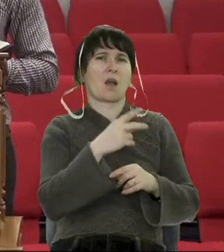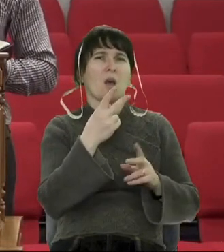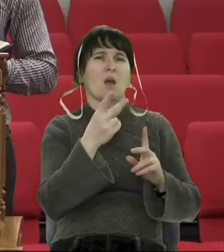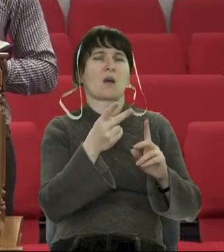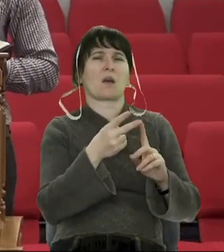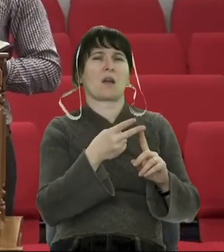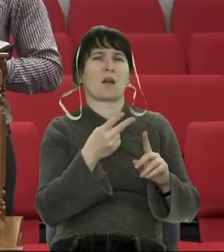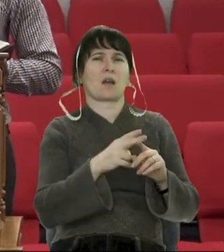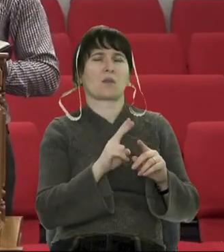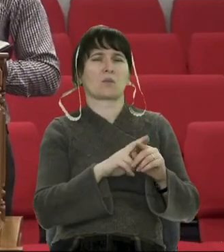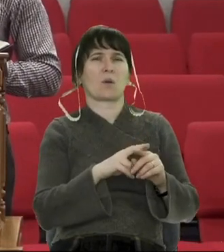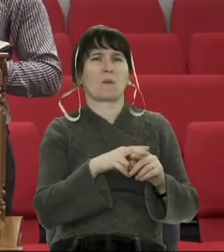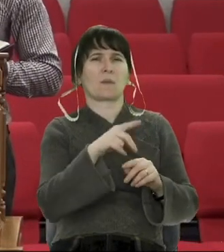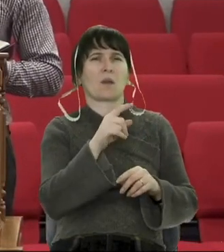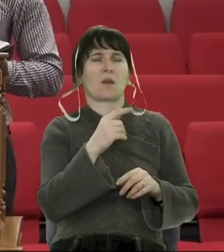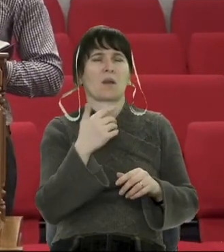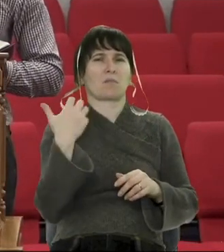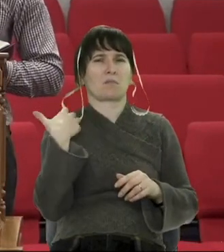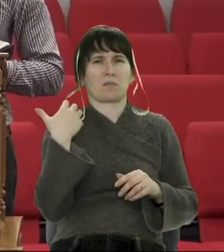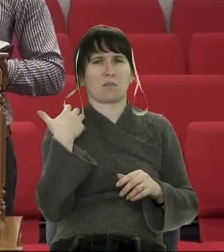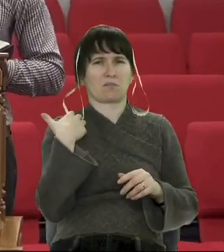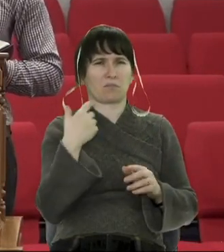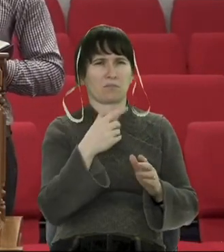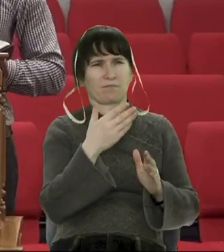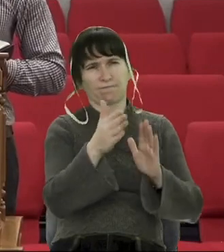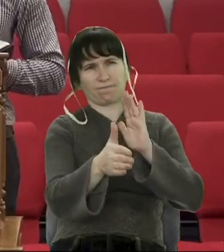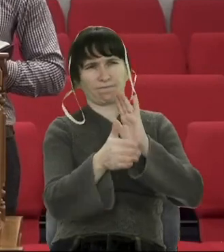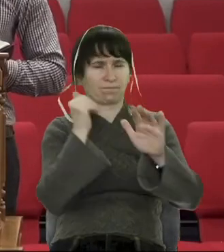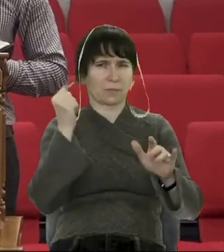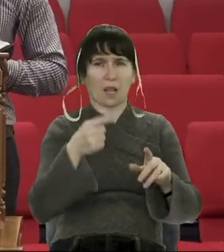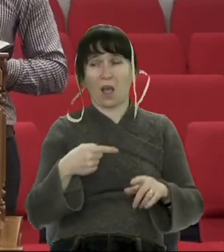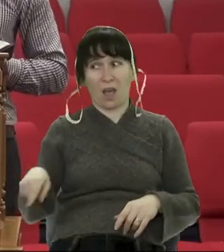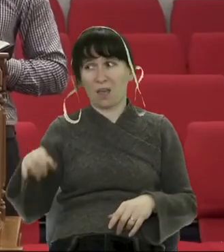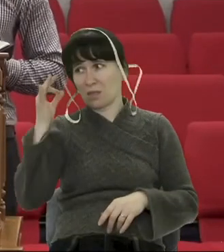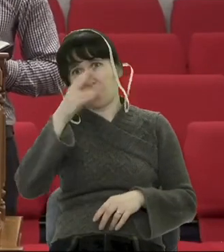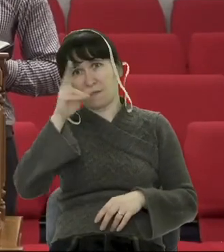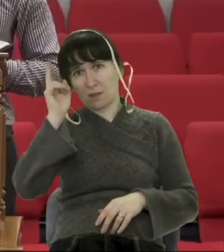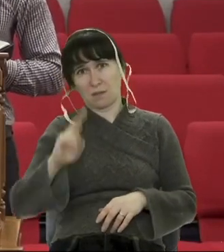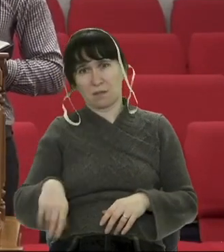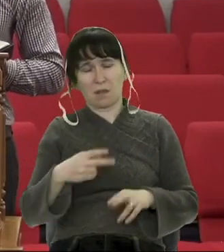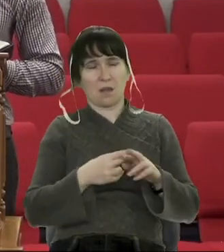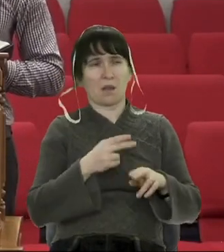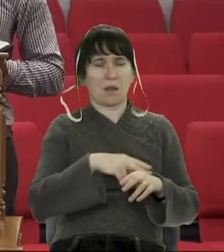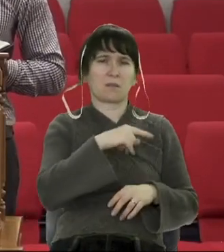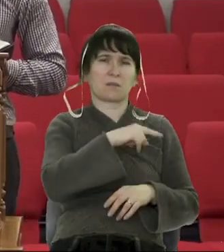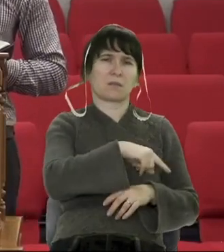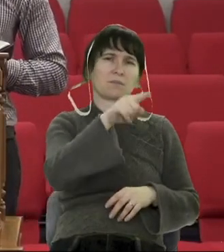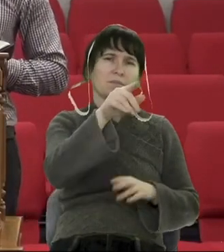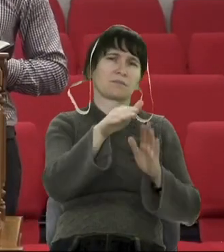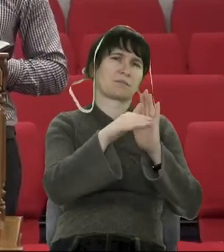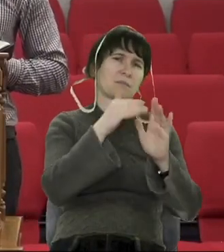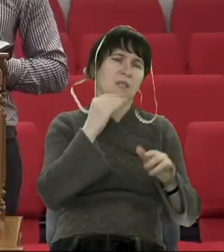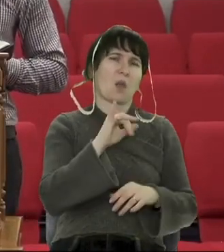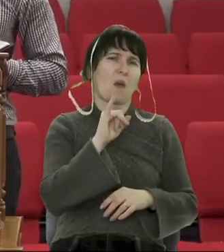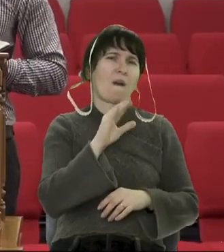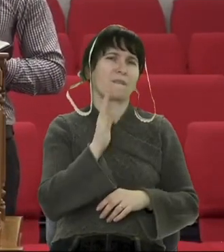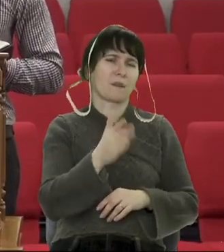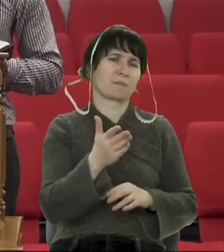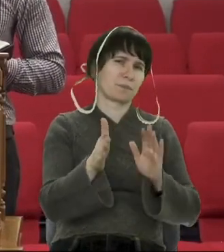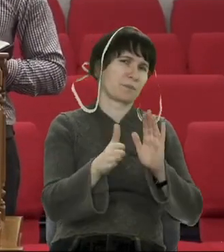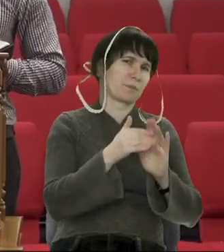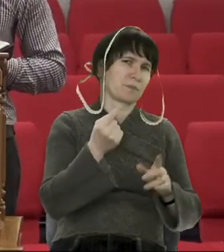криниці Сіри. Давид же про це не знав. Коли Авнер повернувся в Хеврон, Іоав відізвав його в бік